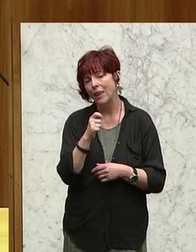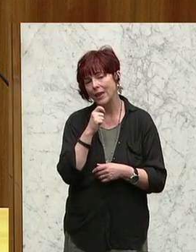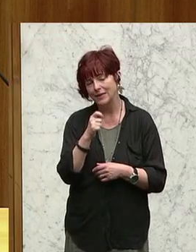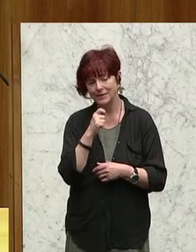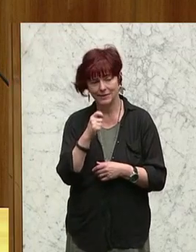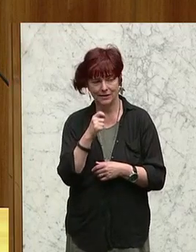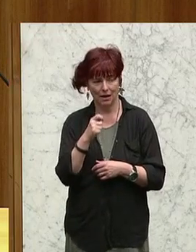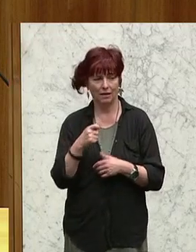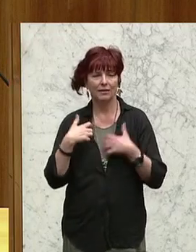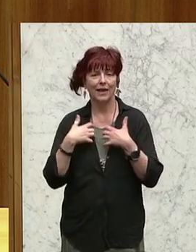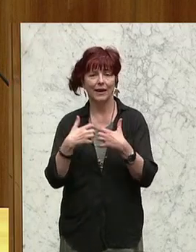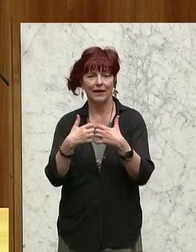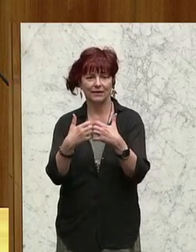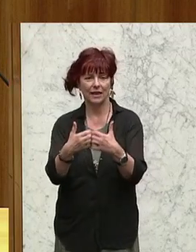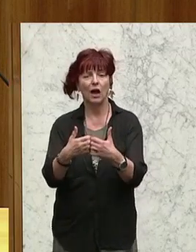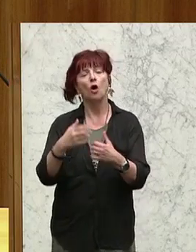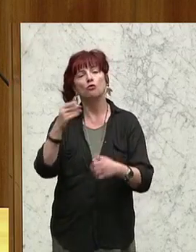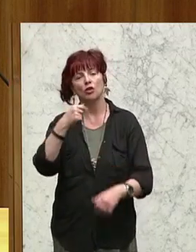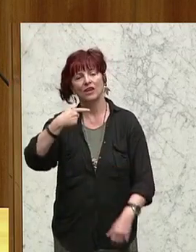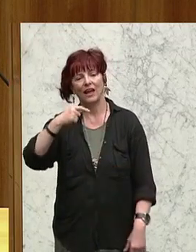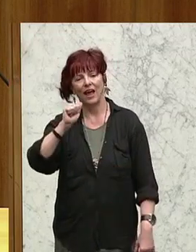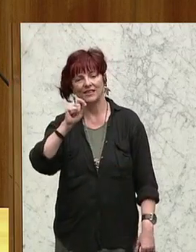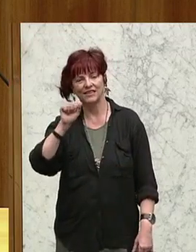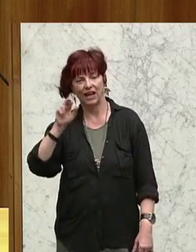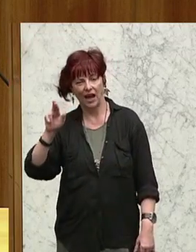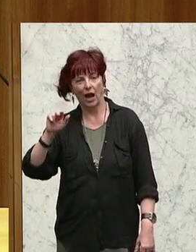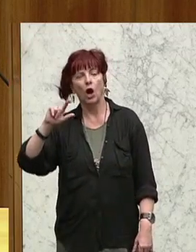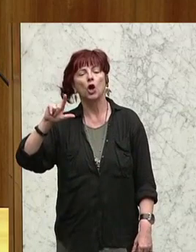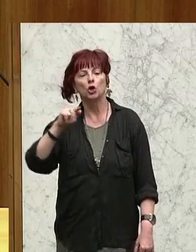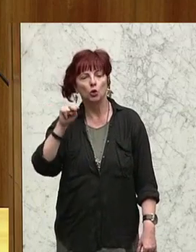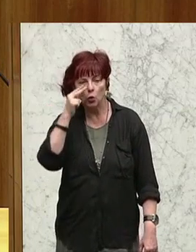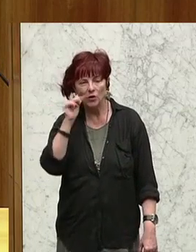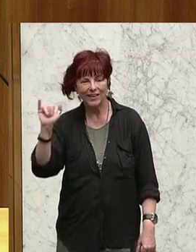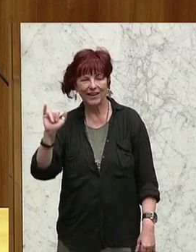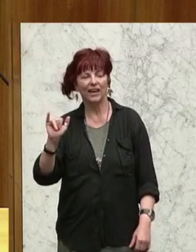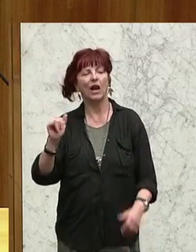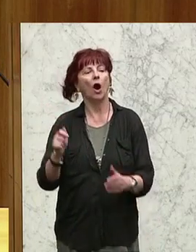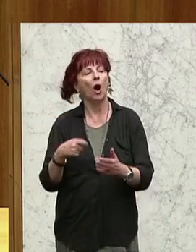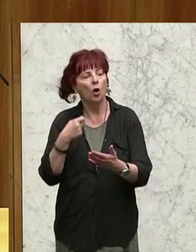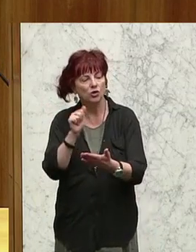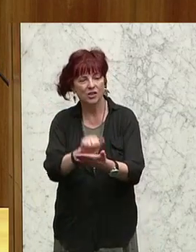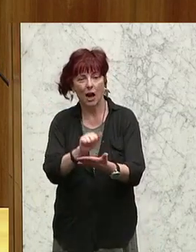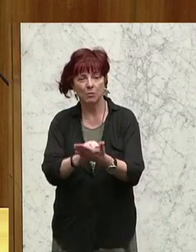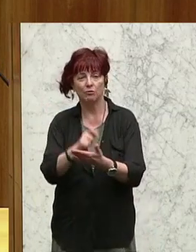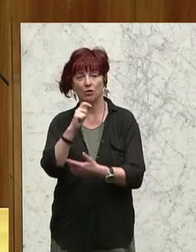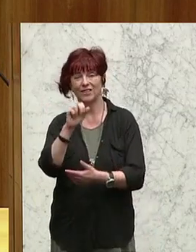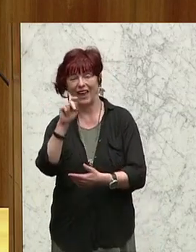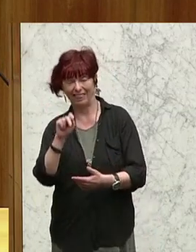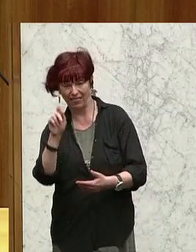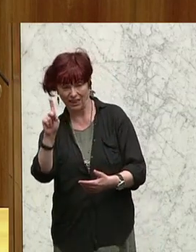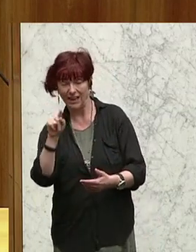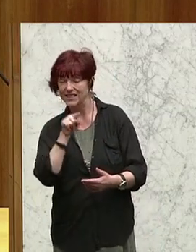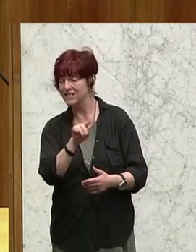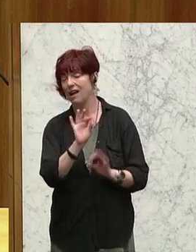der Juni-Ausgabe des Trends und möchte ganz kurz zitieren, weil der formuliert es so elegant, das könnte ich nie selber schreiben.